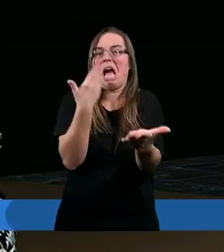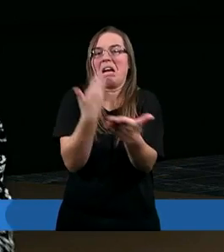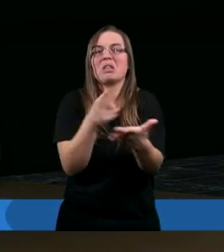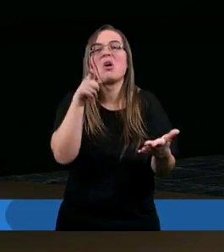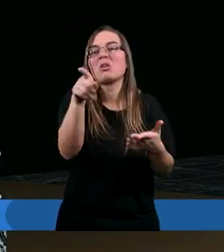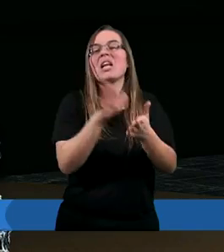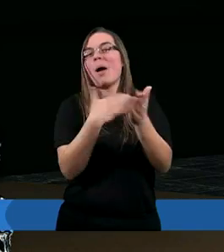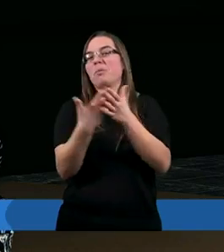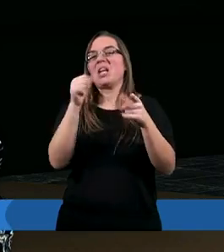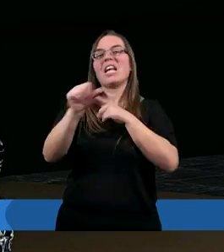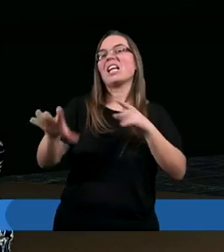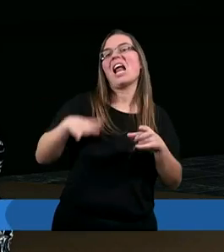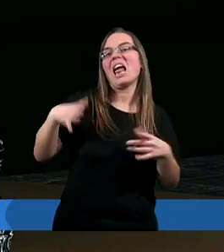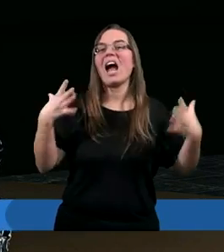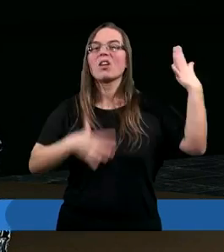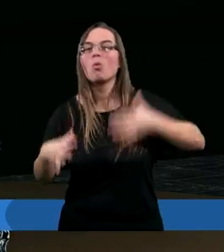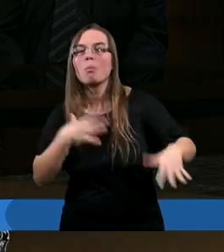nie jesteś elegancko ubrana,